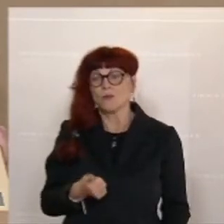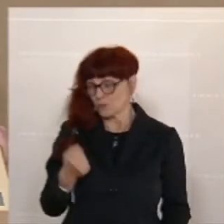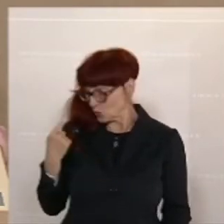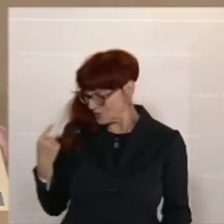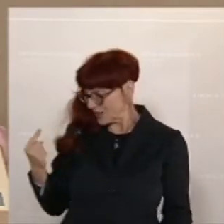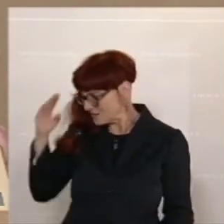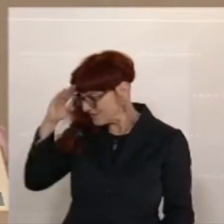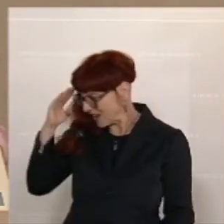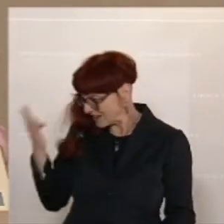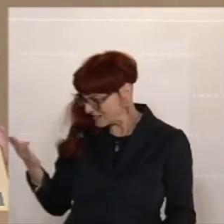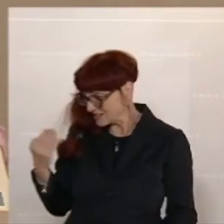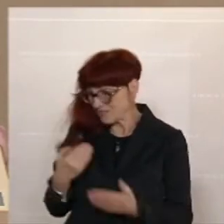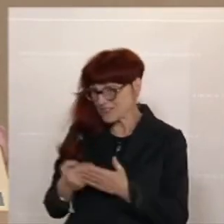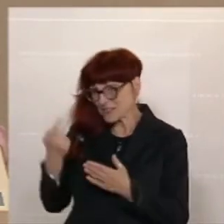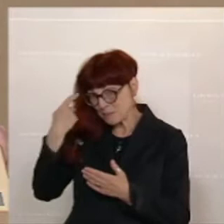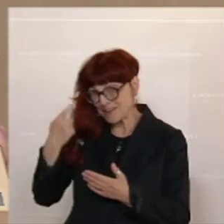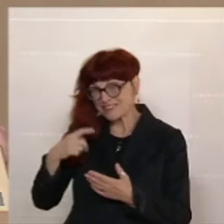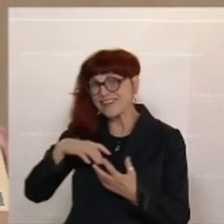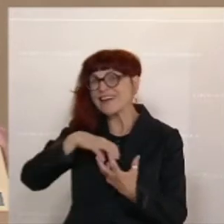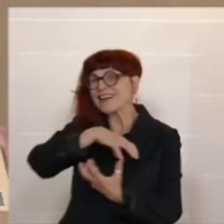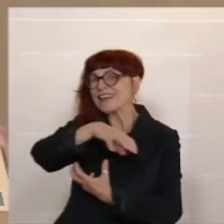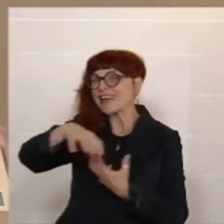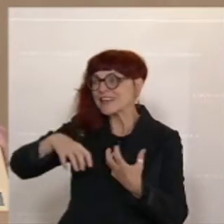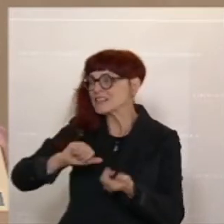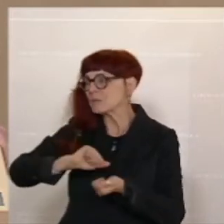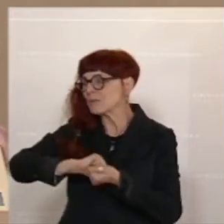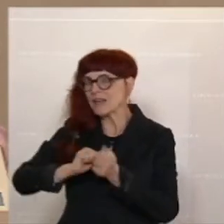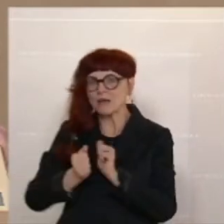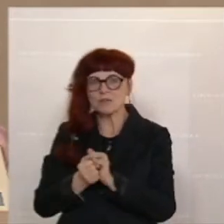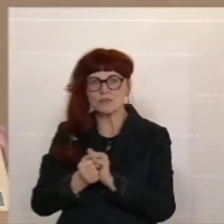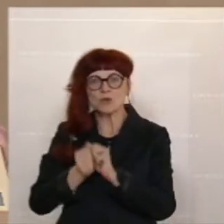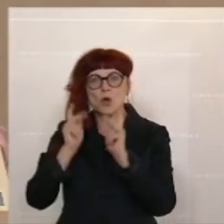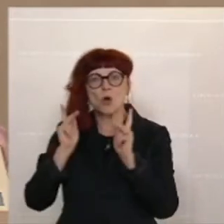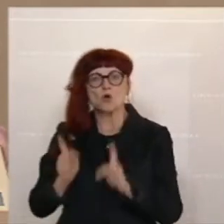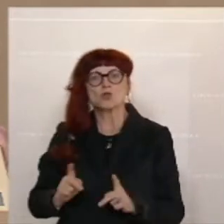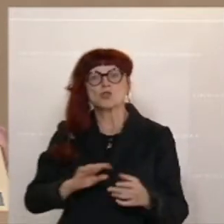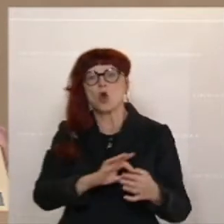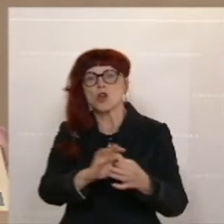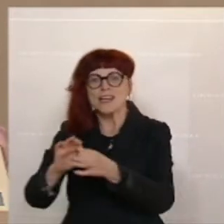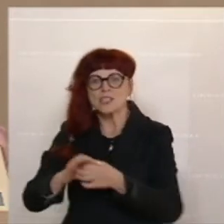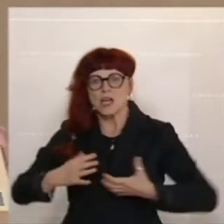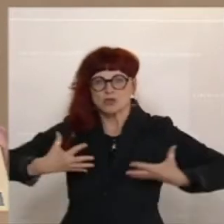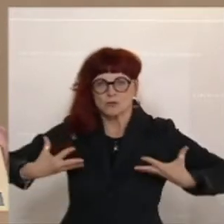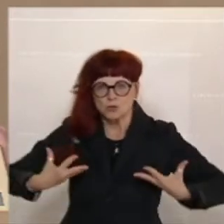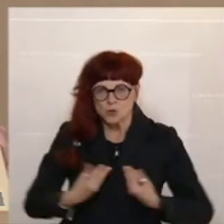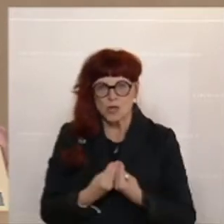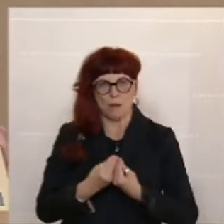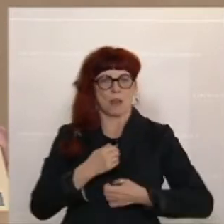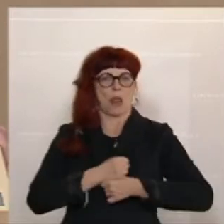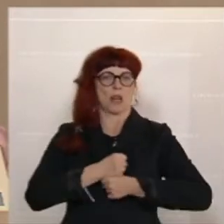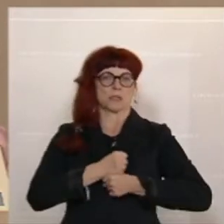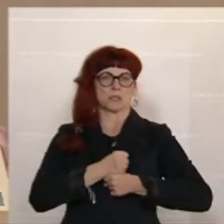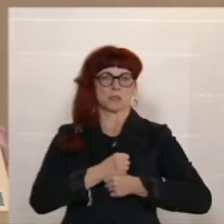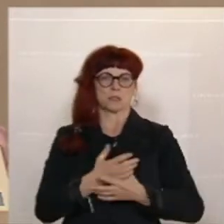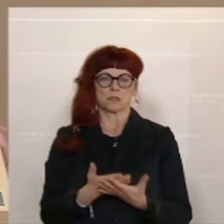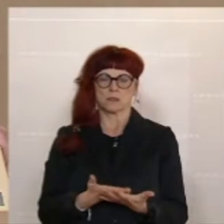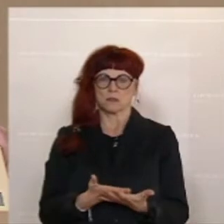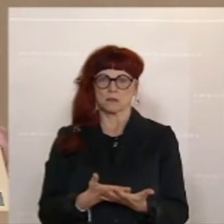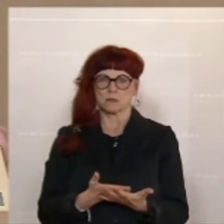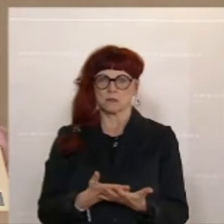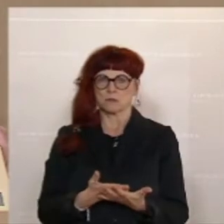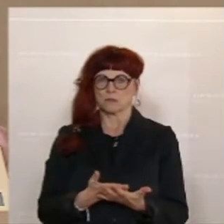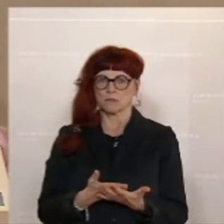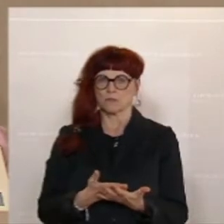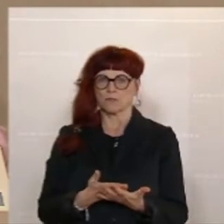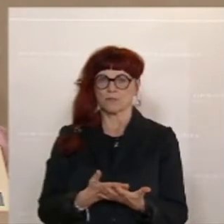in der Bekämpfung von Krisen? Es geht darum, unsere Gesellschaft zusammenzuhalten. Und ja, es kann